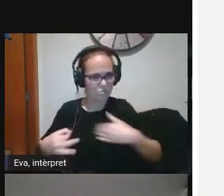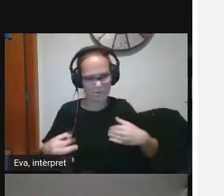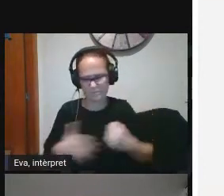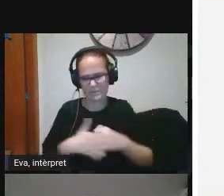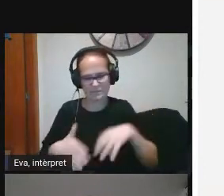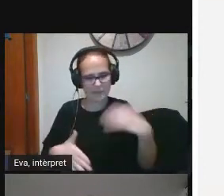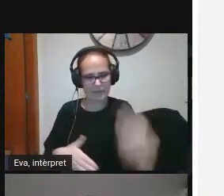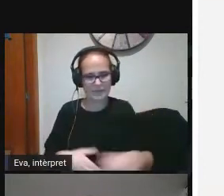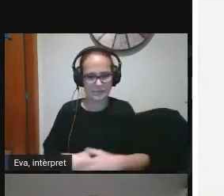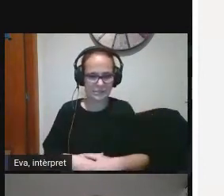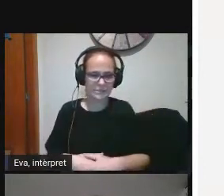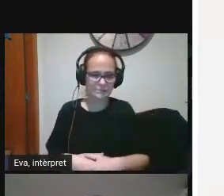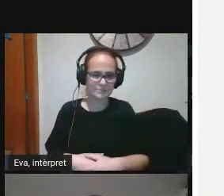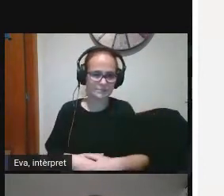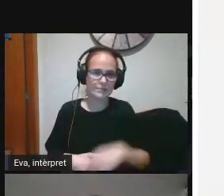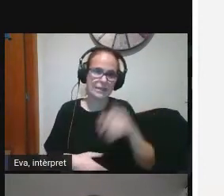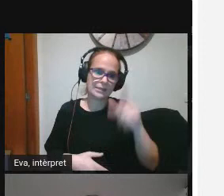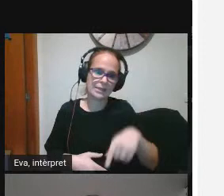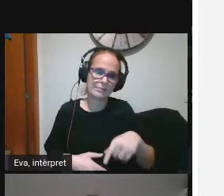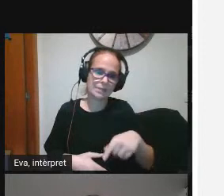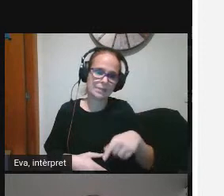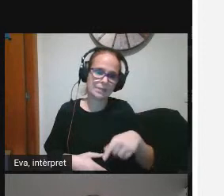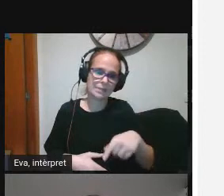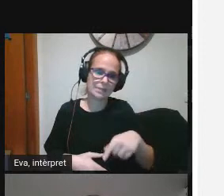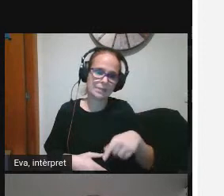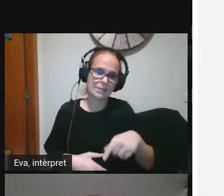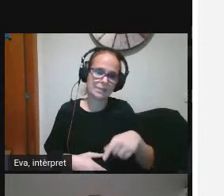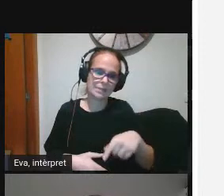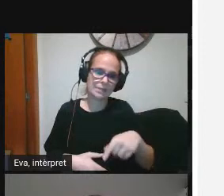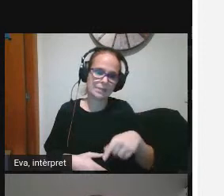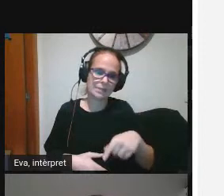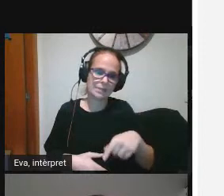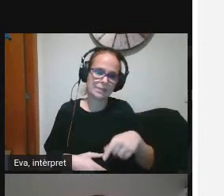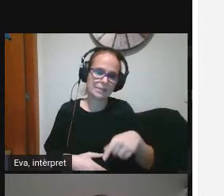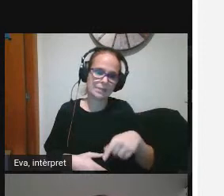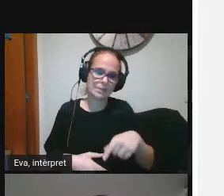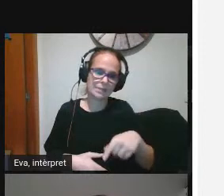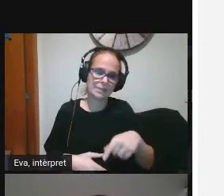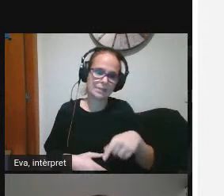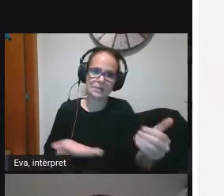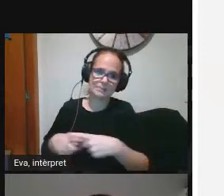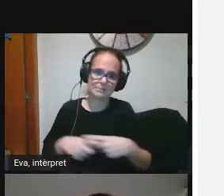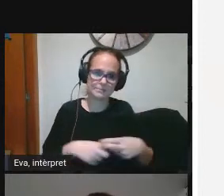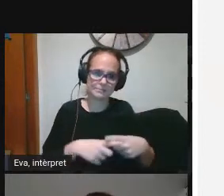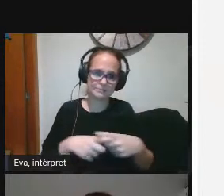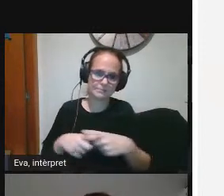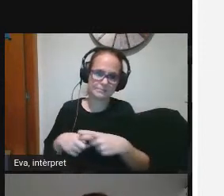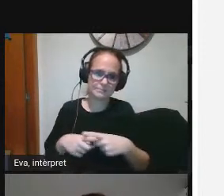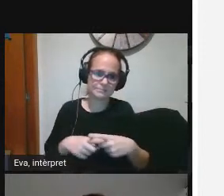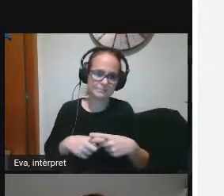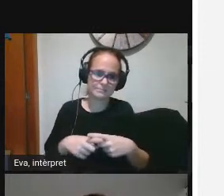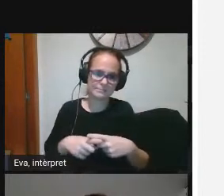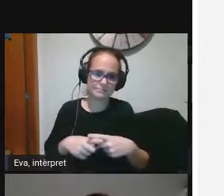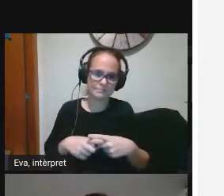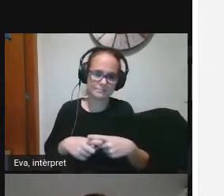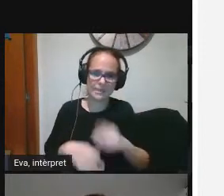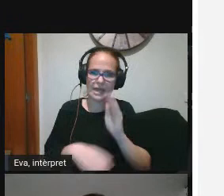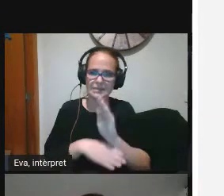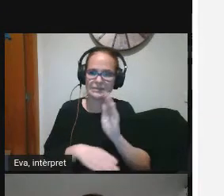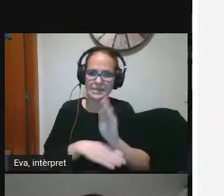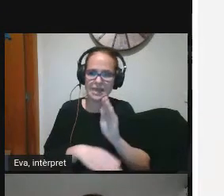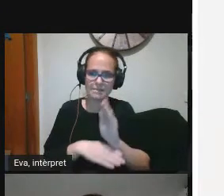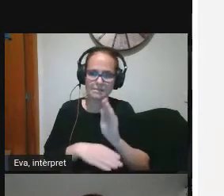possible També estem recollint i compartint experiències TAC En els equips docents ensenyem eines digitals noves i també